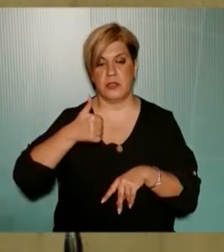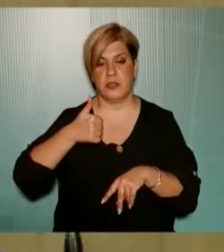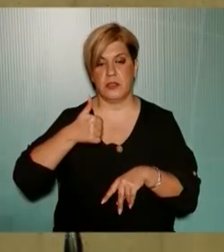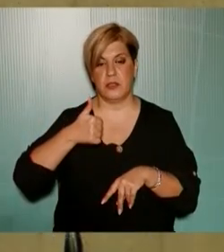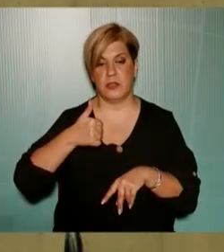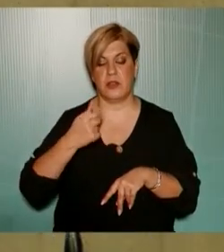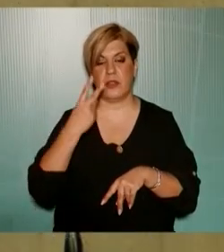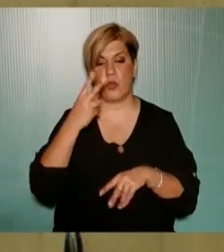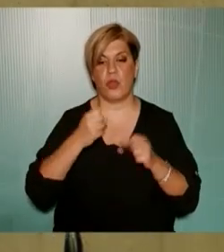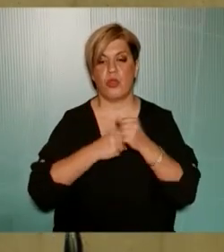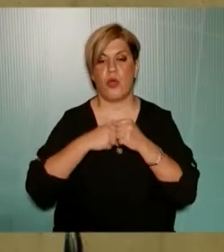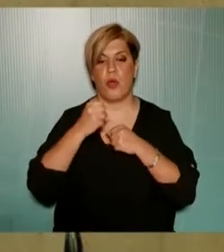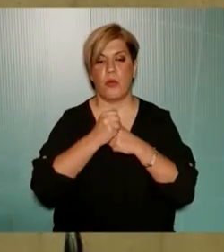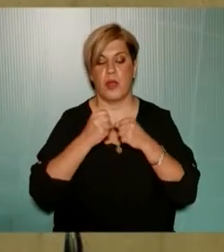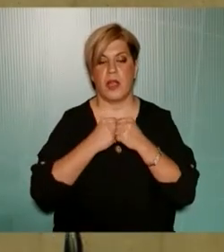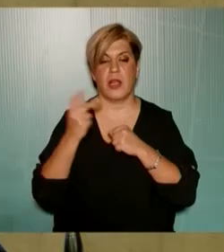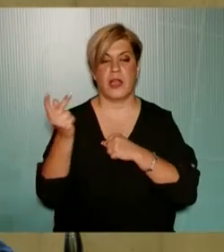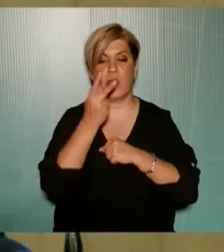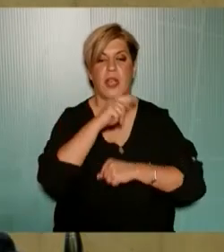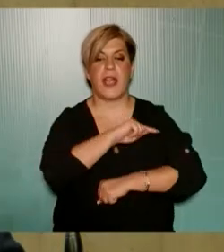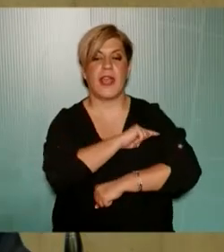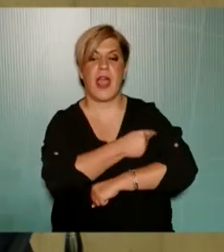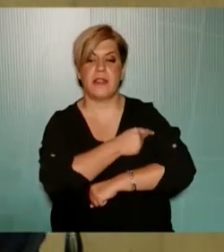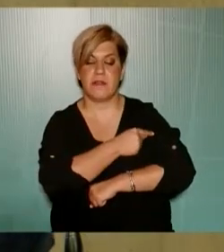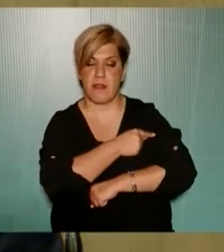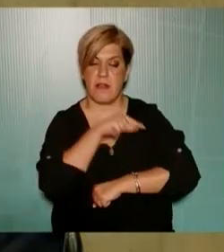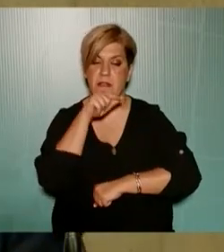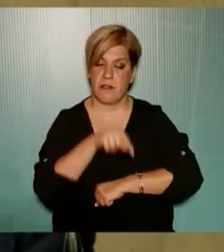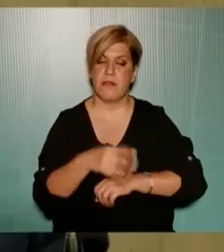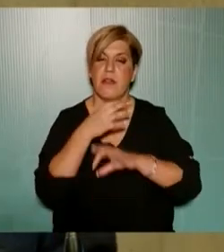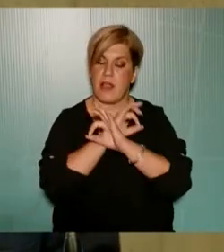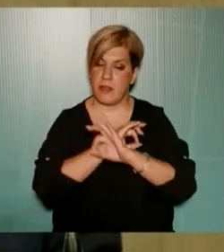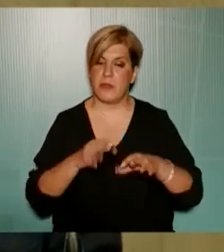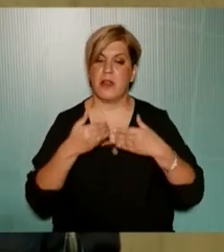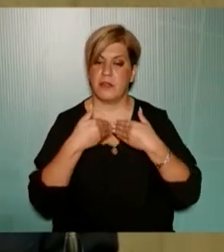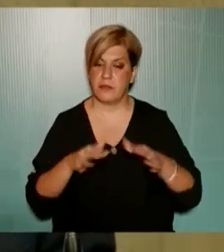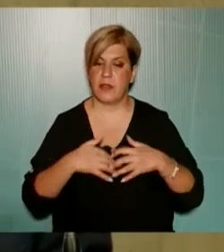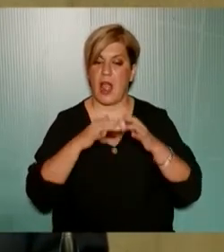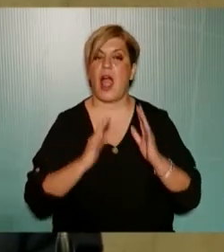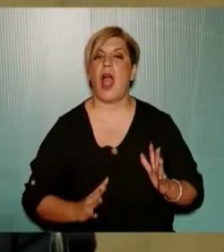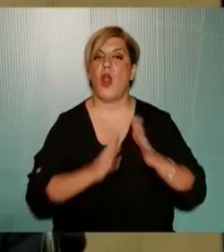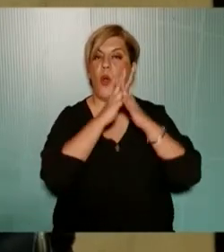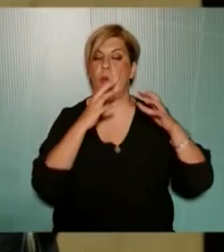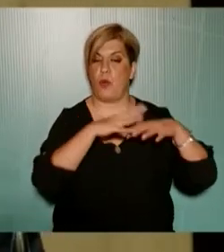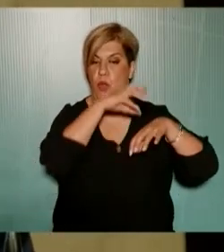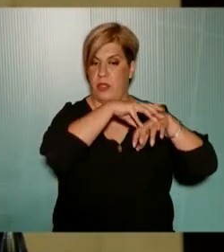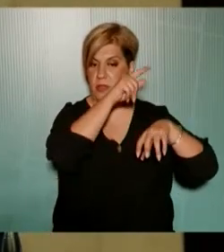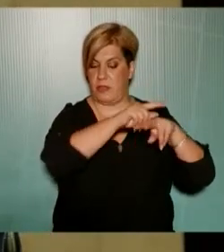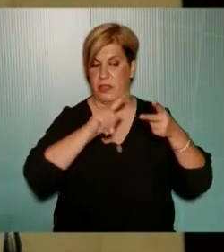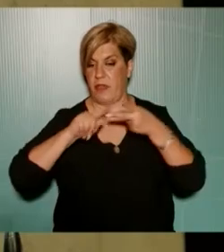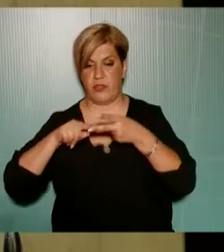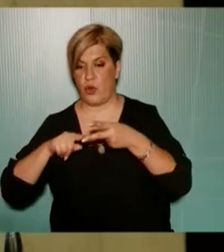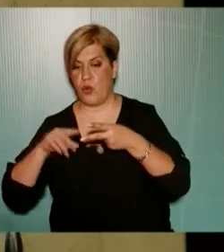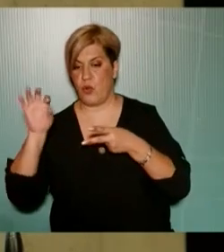δύο δομές που λέγονται κοινωνικά ιατρία και το οποίο είναι έτοιμο να λειτουργήσει στην Άνω Πόλη. Θα ακολουθήσει και ένα